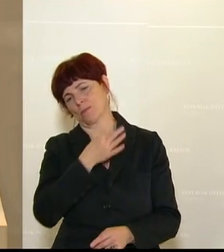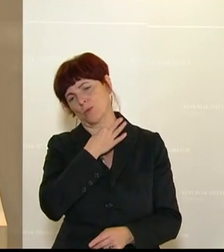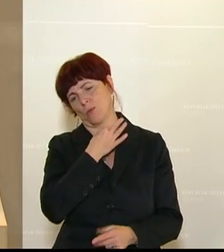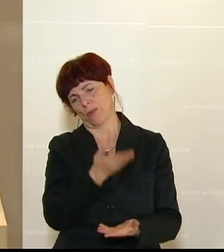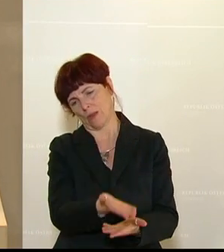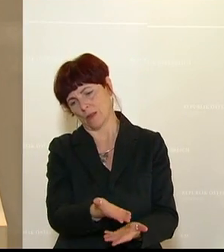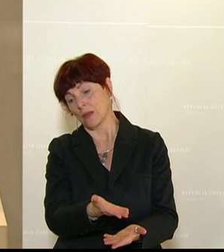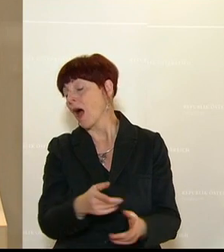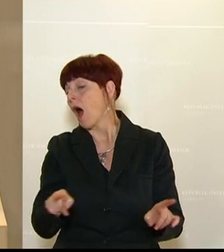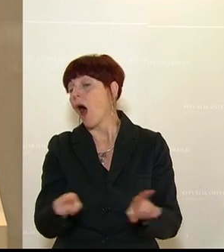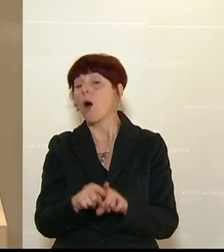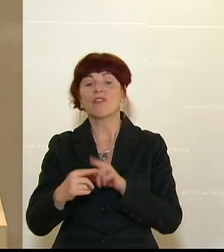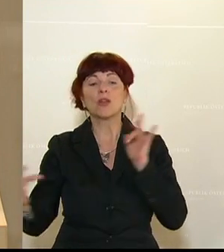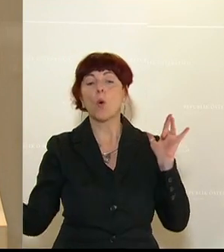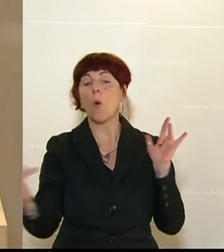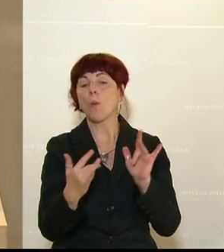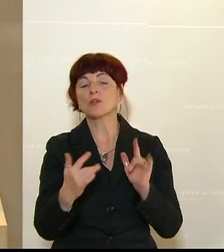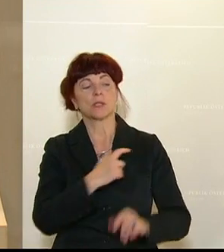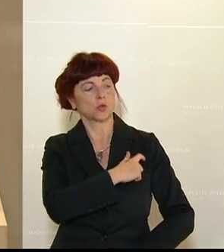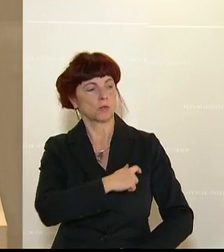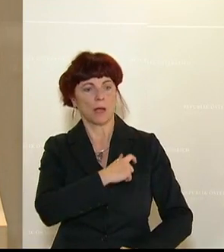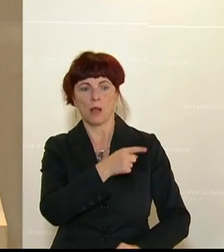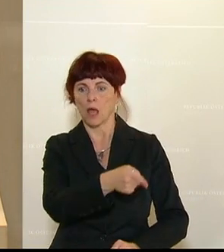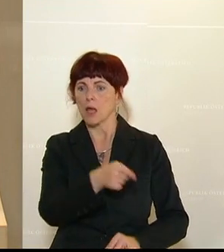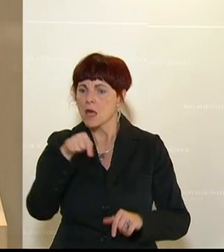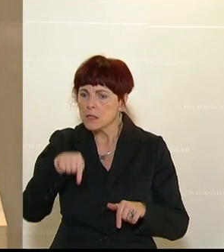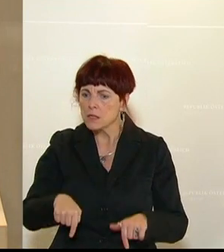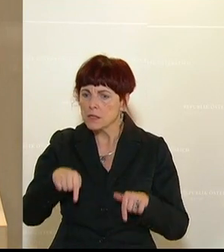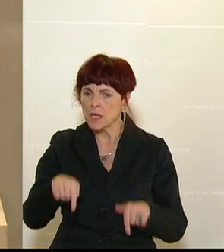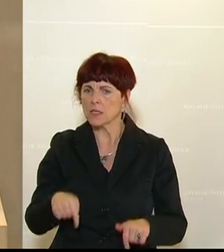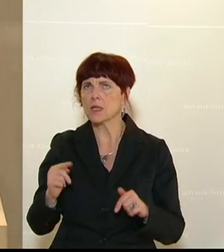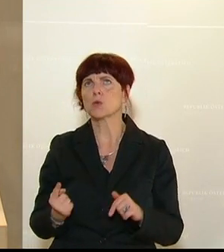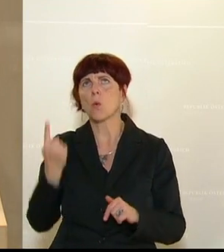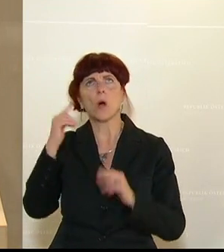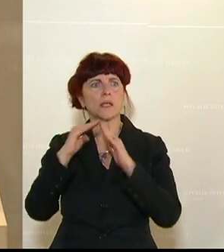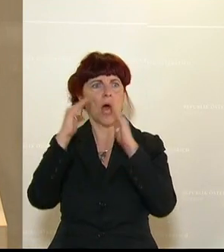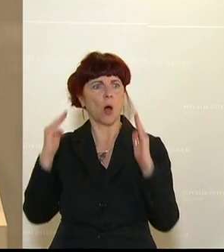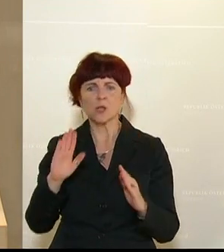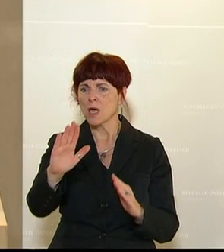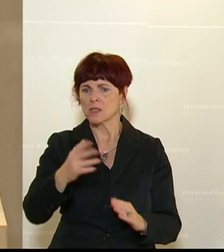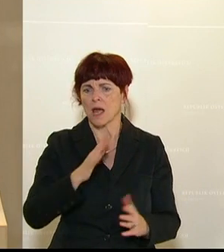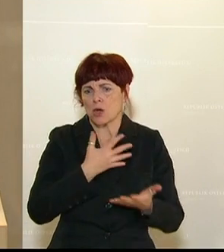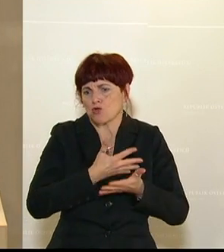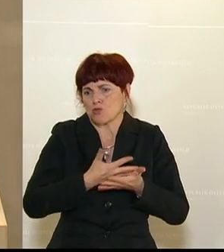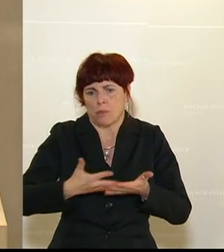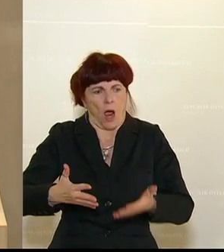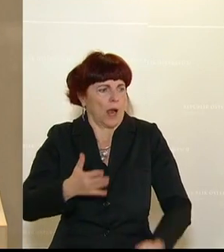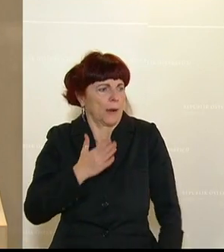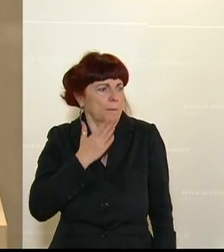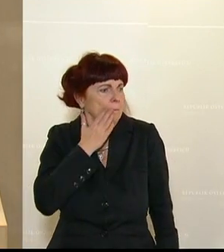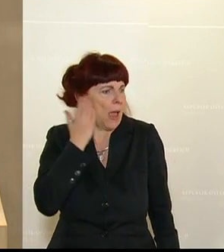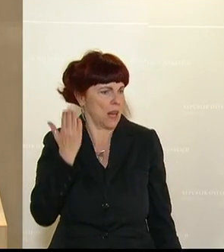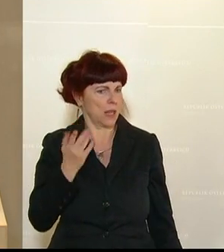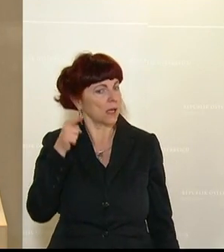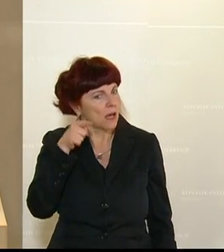in einer für dieses haue Haus oft beschämenden und unwürdigen Sprache moniert, dass alles, alles schlecht sei,